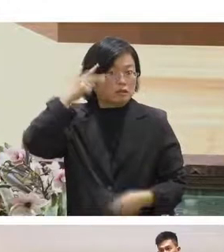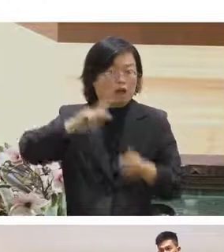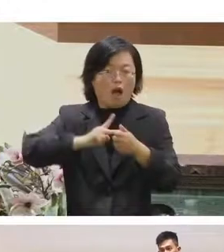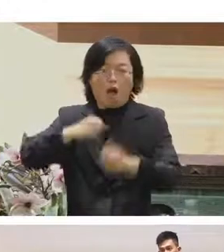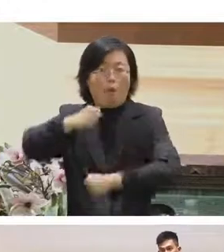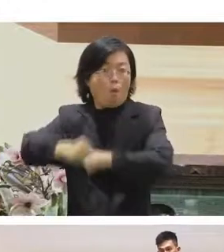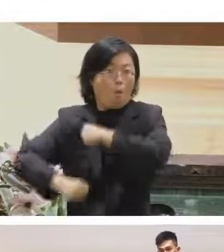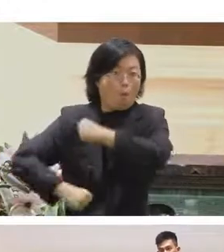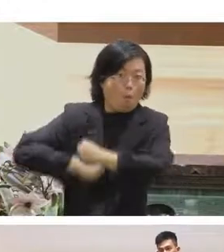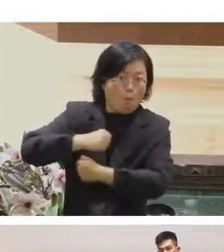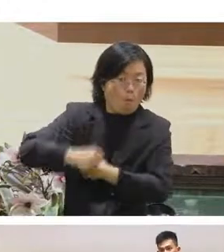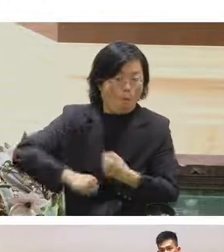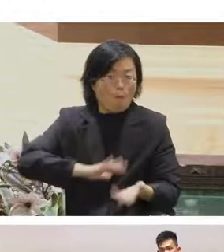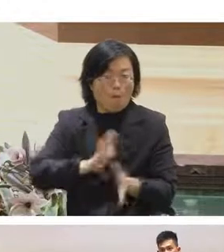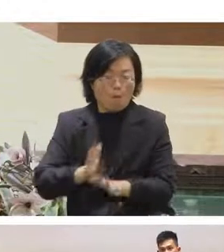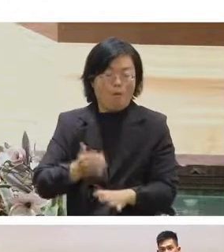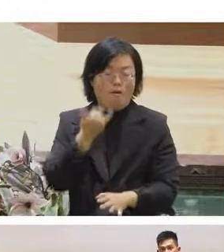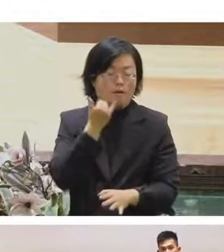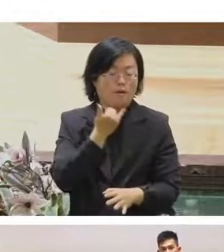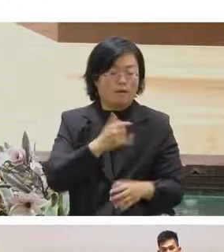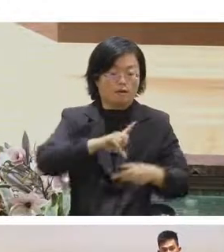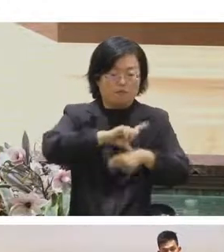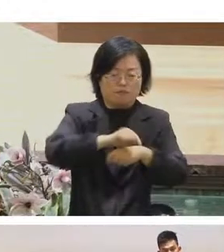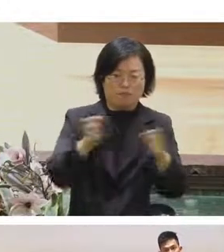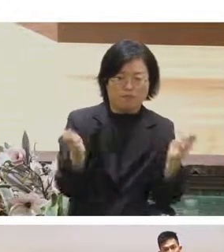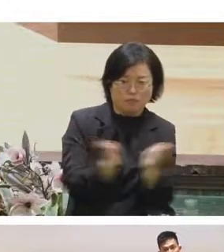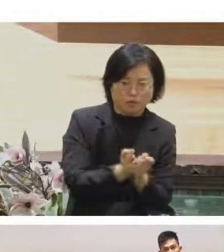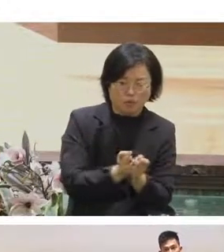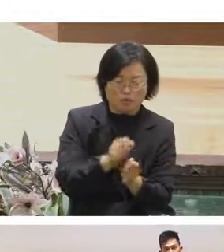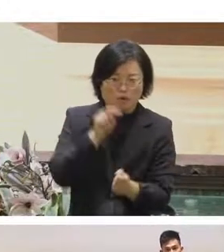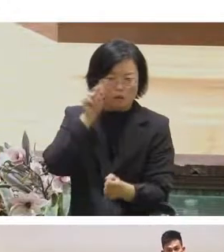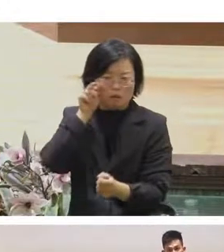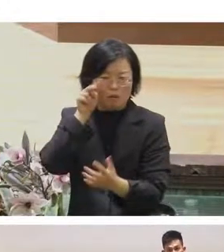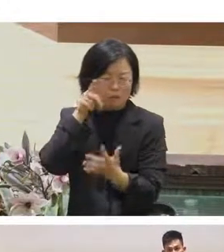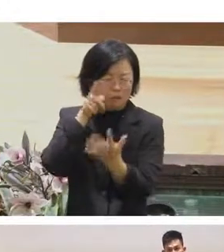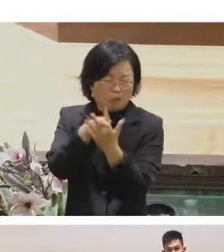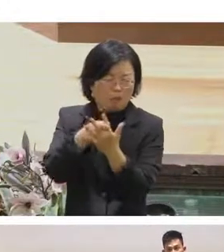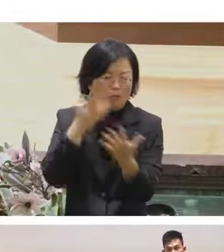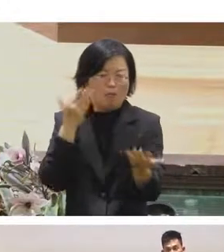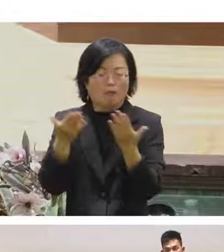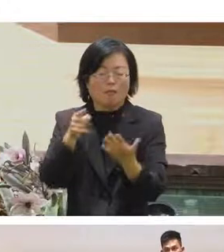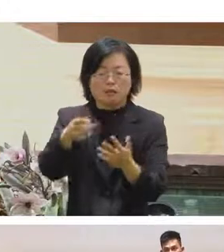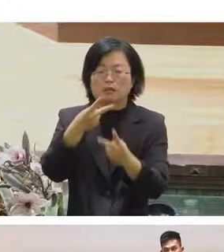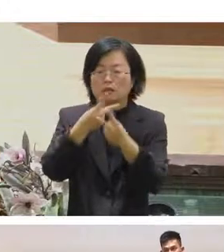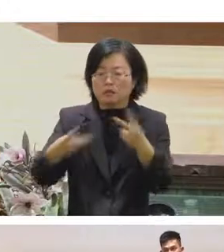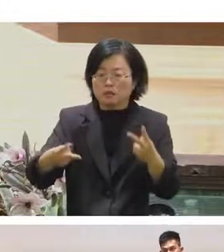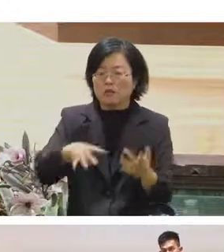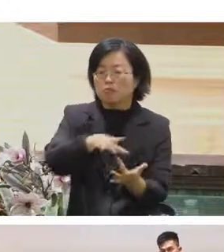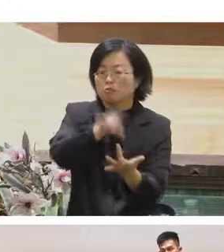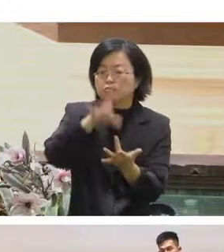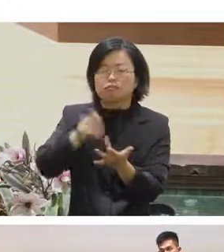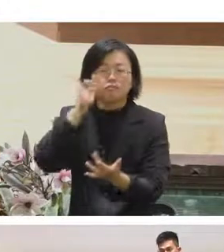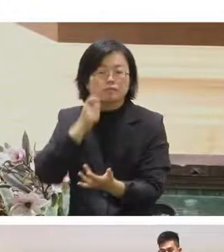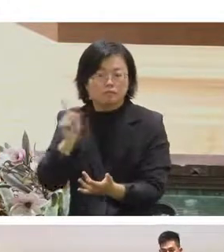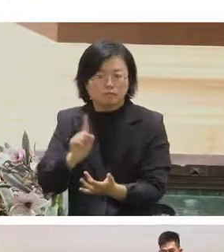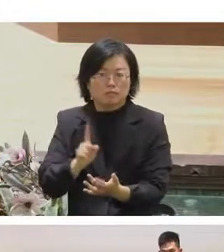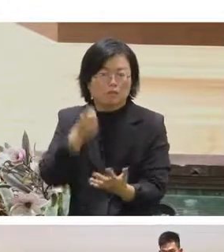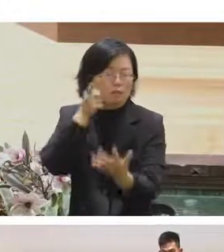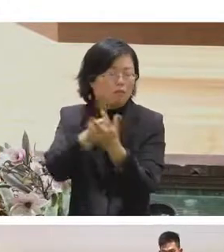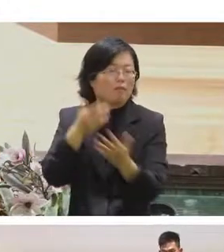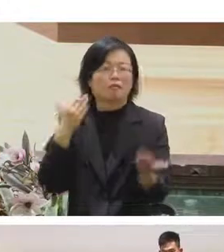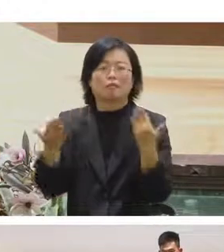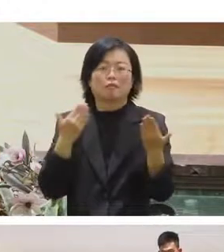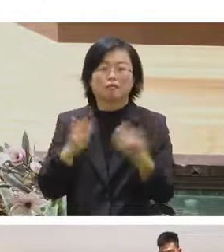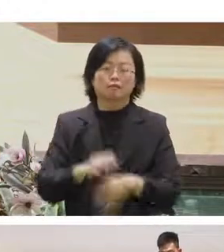更進一步在很短的時間釐清說你的客戶之所以選擇一個東西是為什麼然後你可以更貼近的